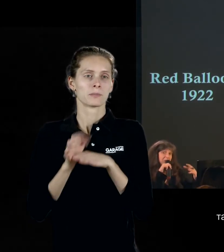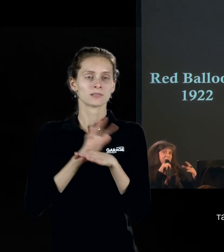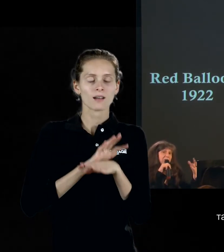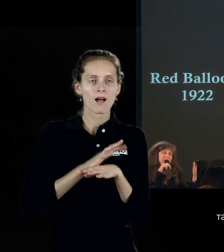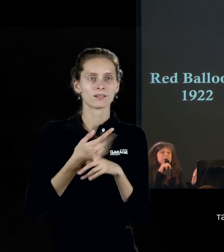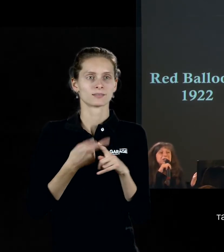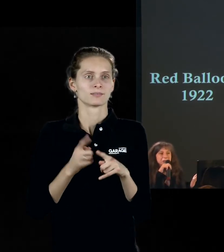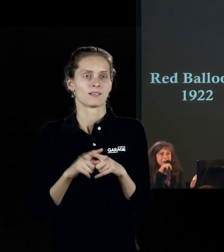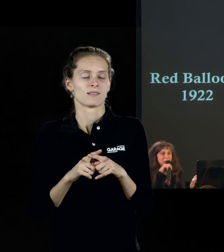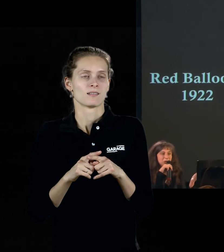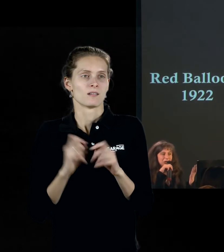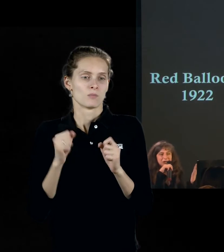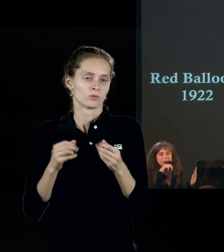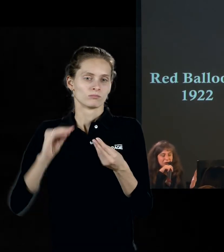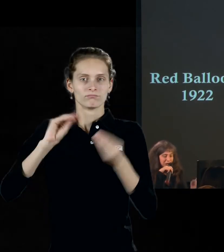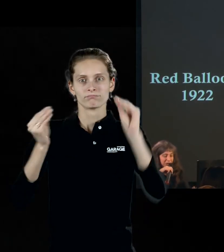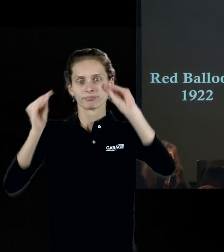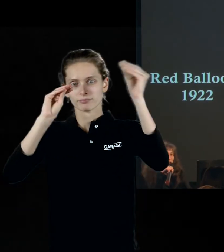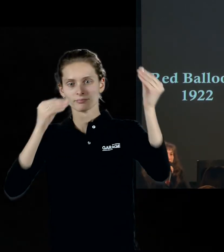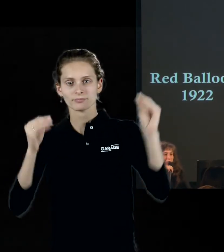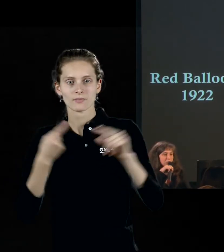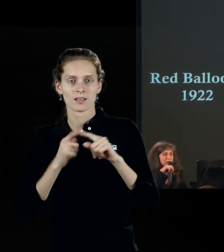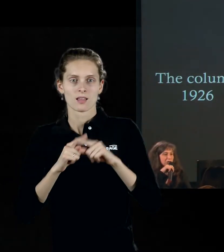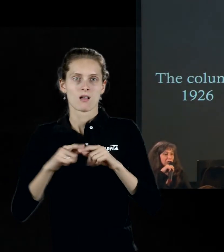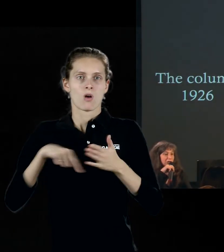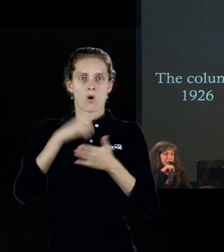сложиться в городской ландшафт с шариком.